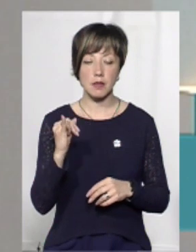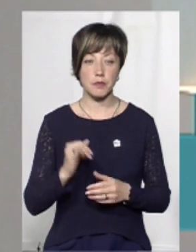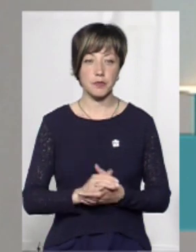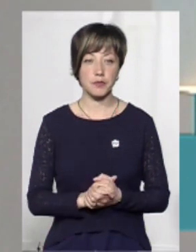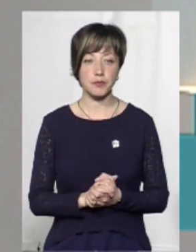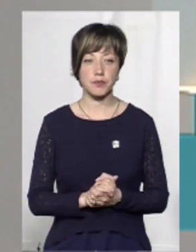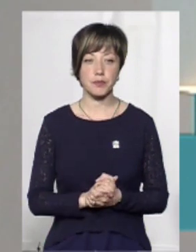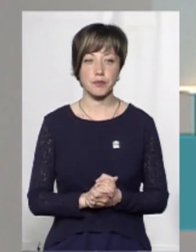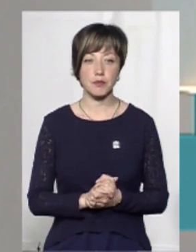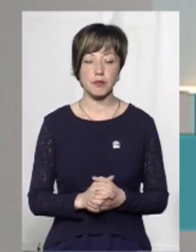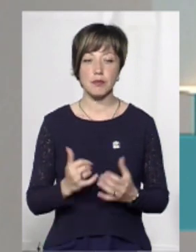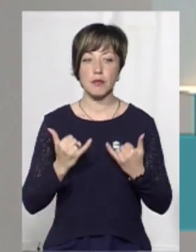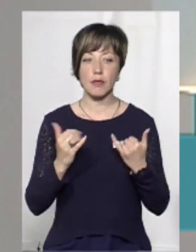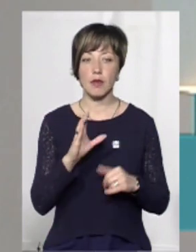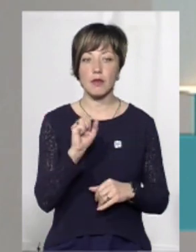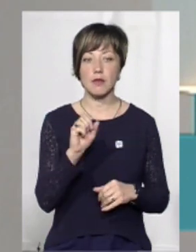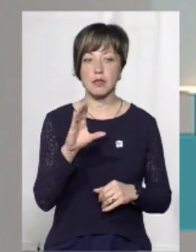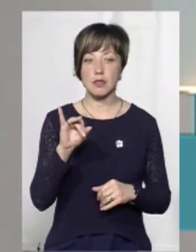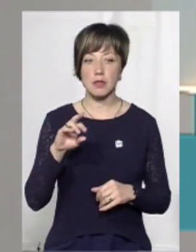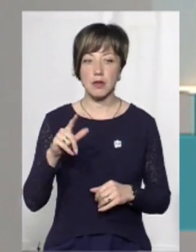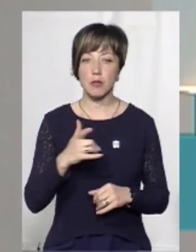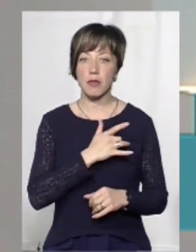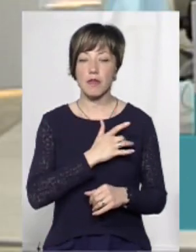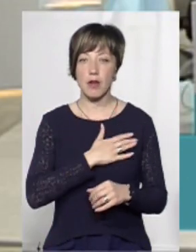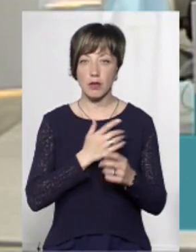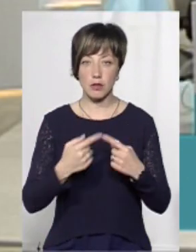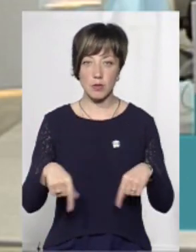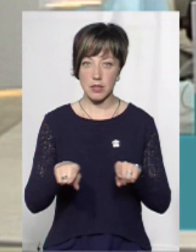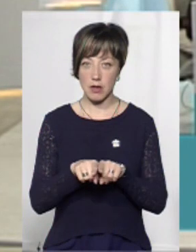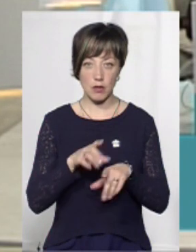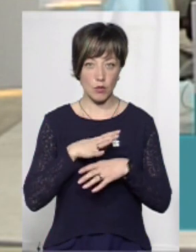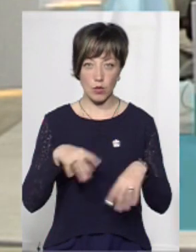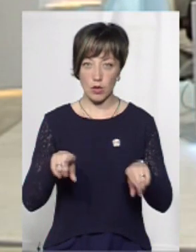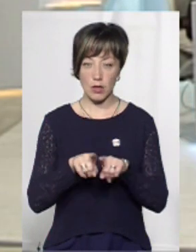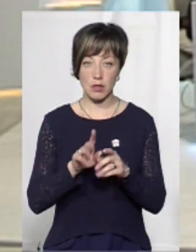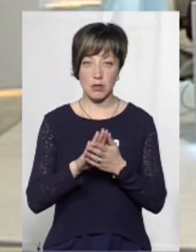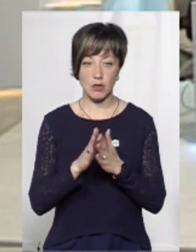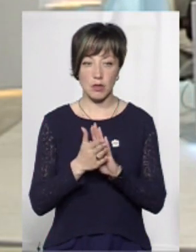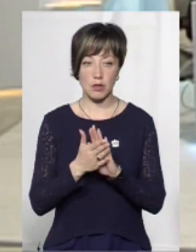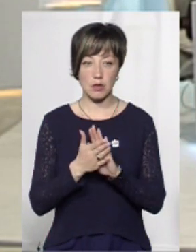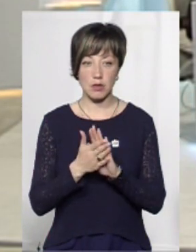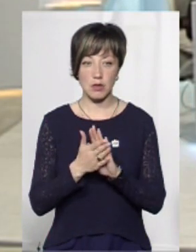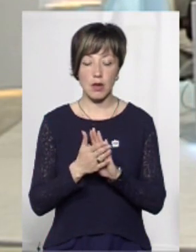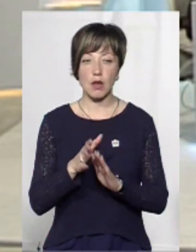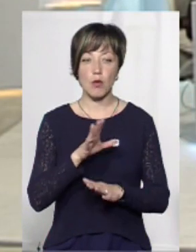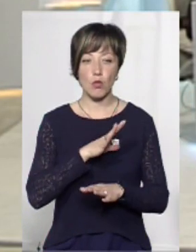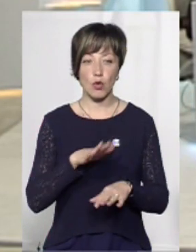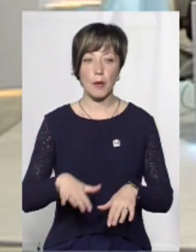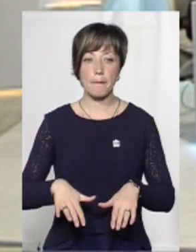Пане Василю, а в приватному секторі Хмельницького не було таких ситуацій? Були підтоплення.